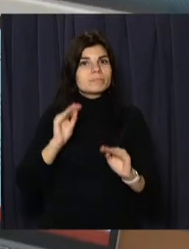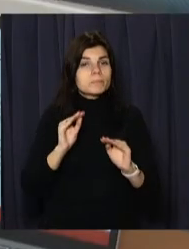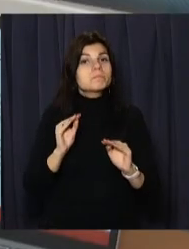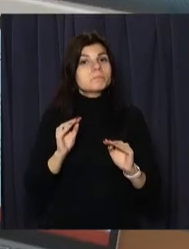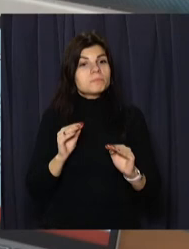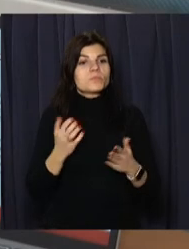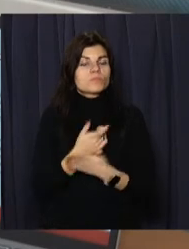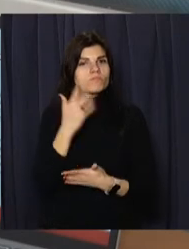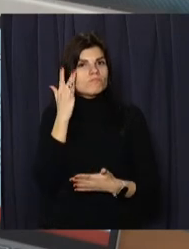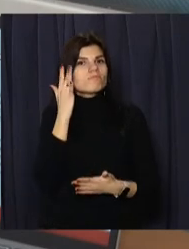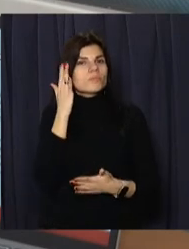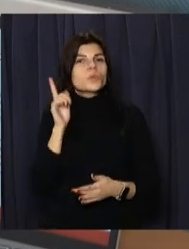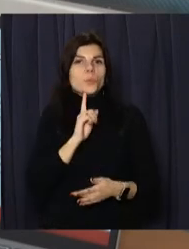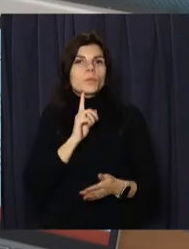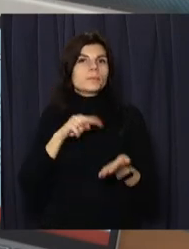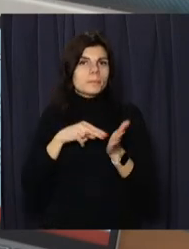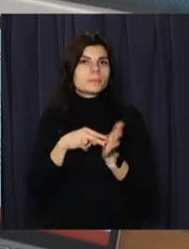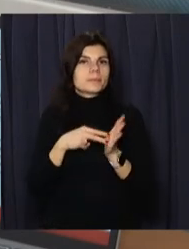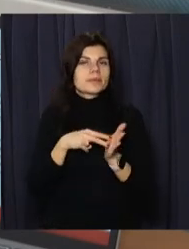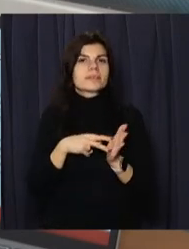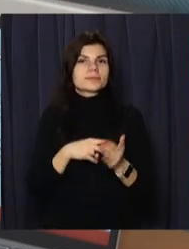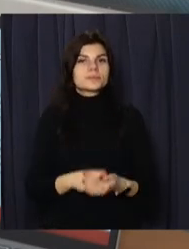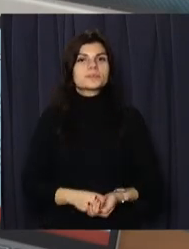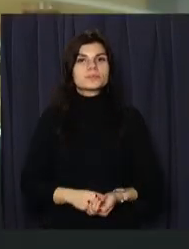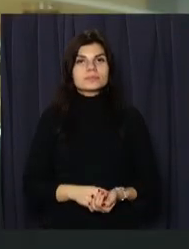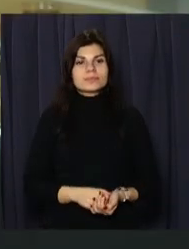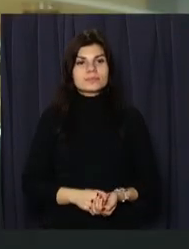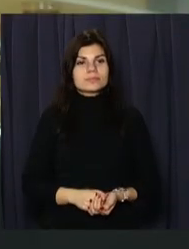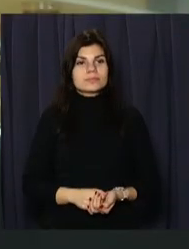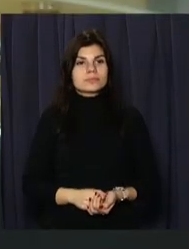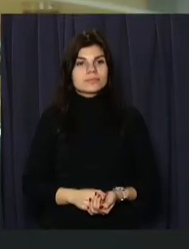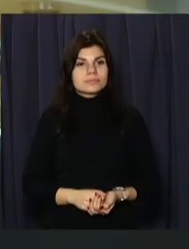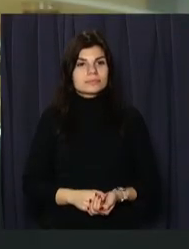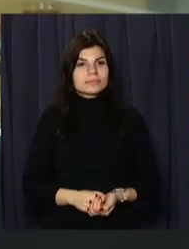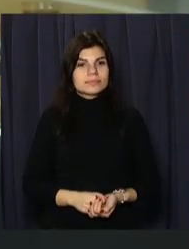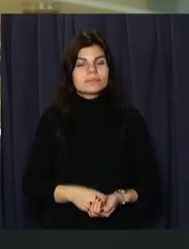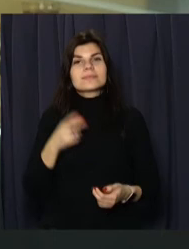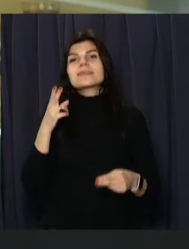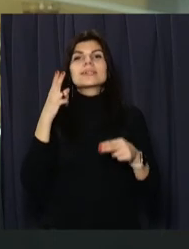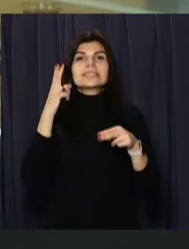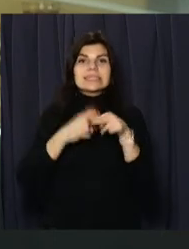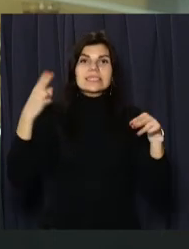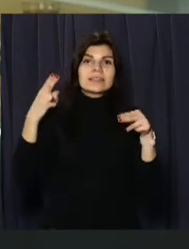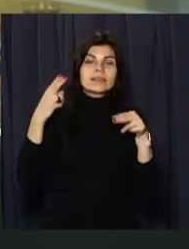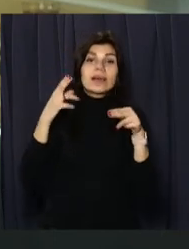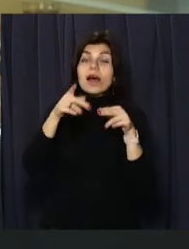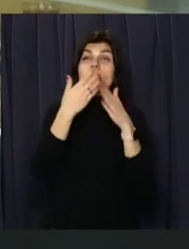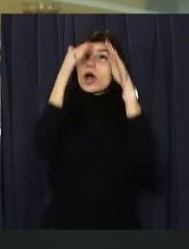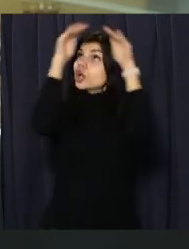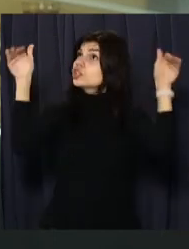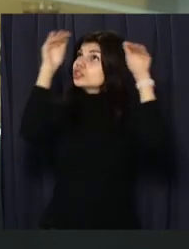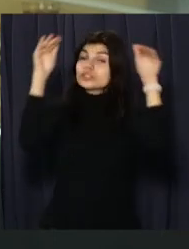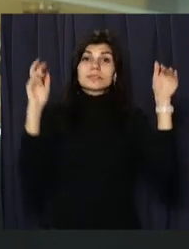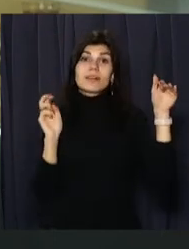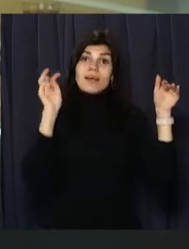Лада Донець, Олександр Вернигоров, Оупенньюз, телеканал «Відкритий». Заліз на дах, а злізти сам не зміг.